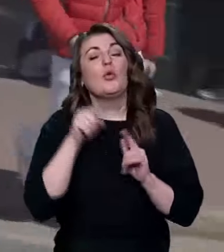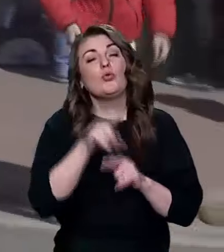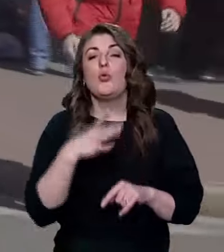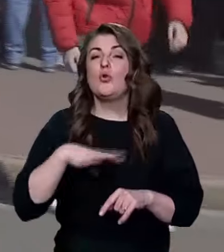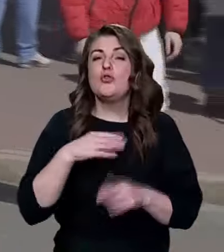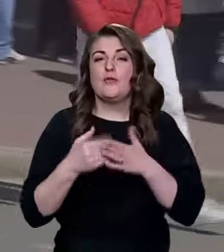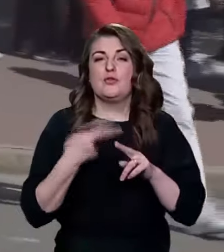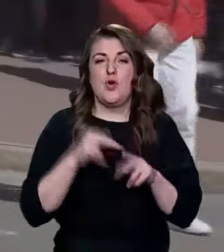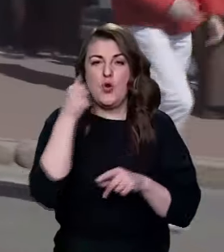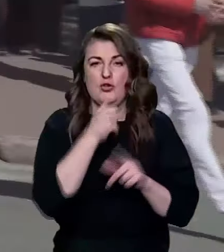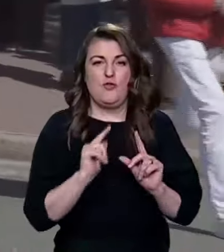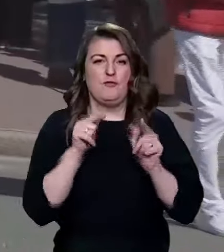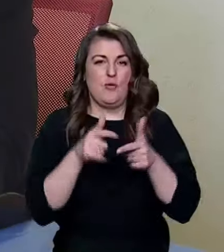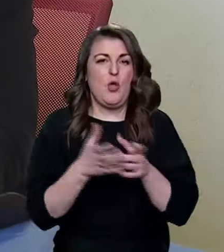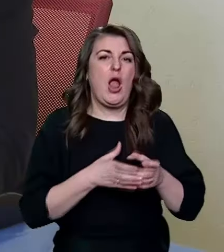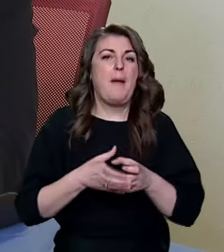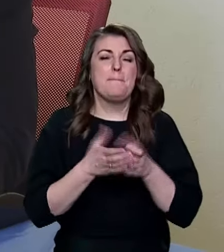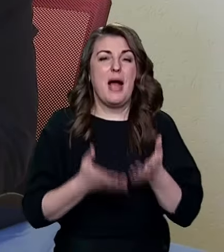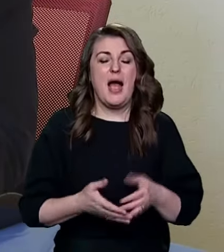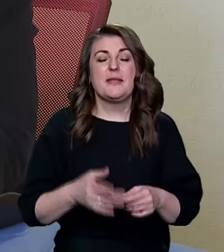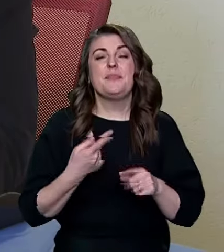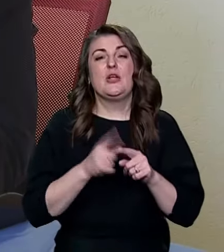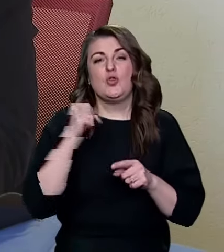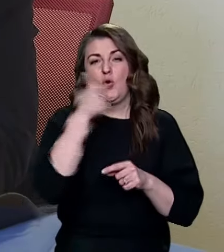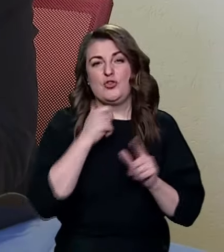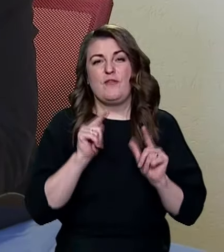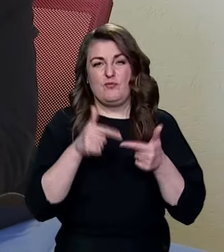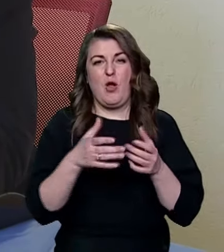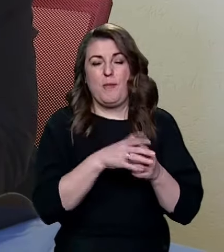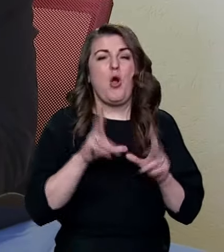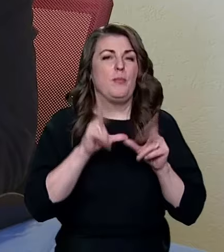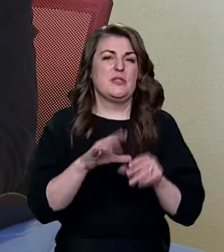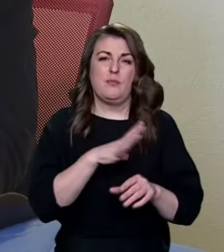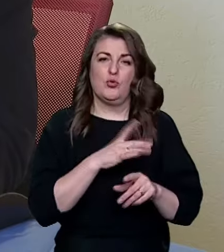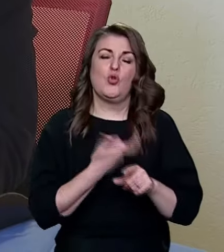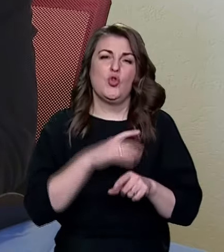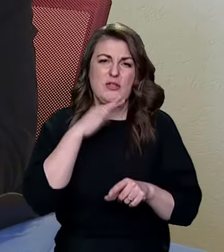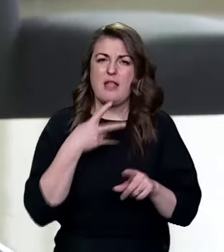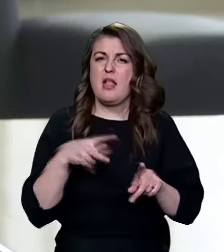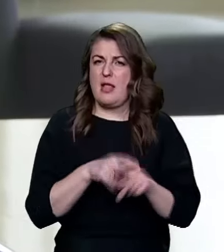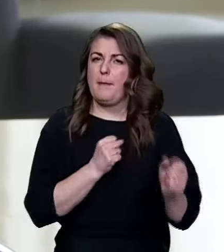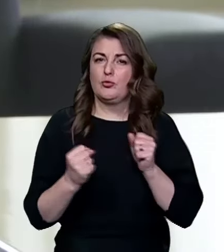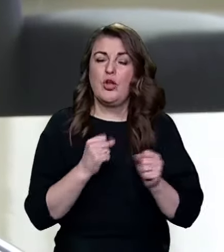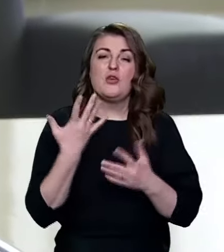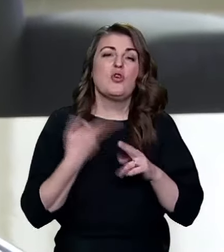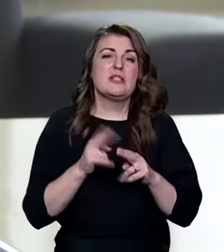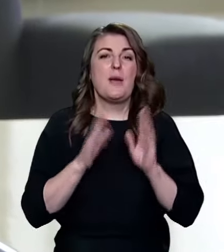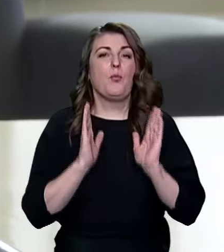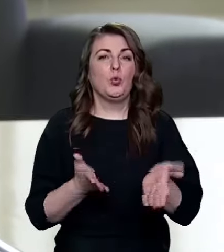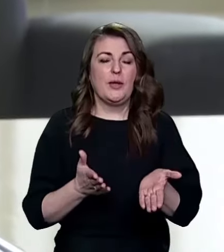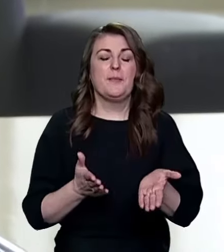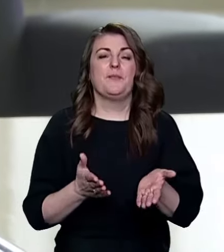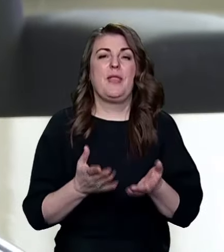очікують від цьогорічної вступної кампанії. Цьогорічна кампанія обіцяє бути достатньо напруженою. Якщо це буде